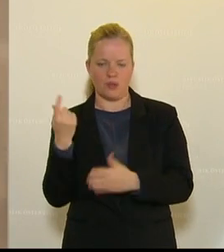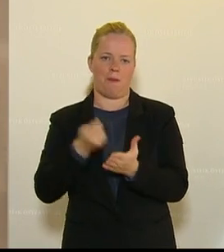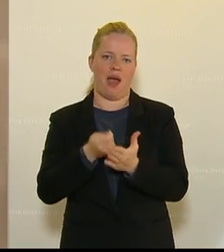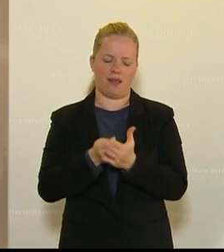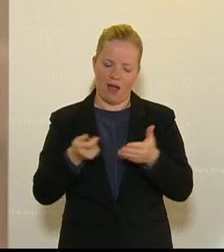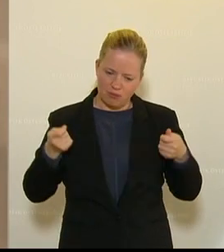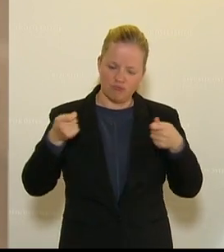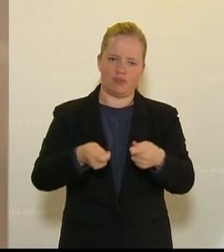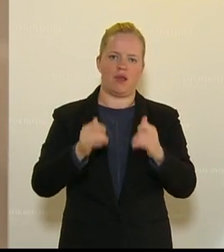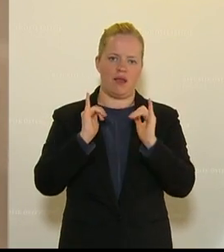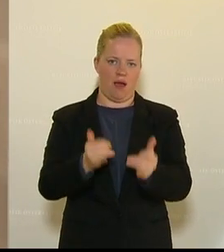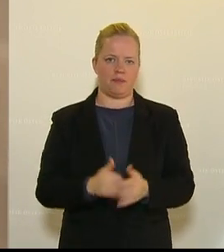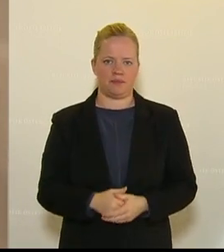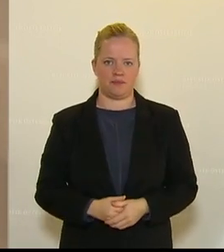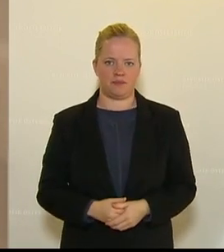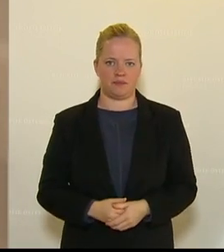Beitrag leisten.